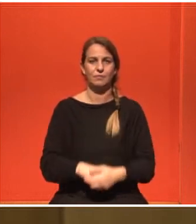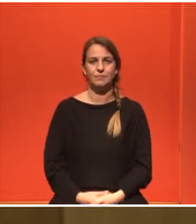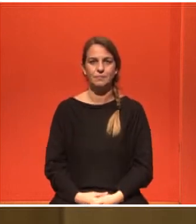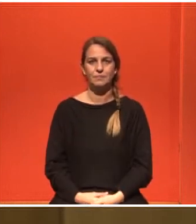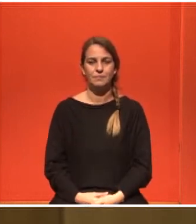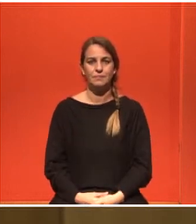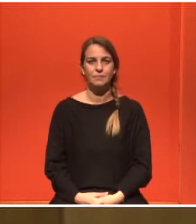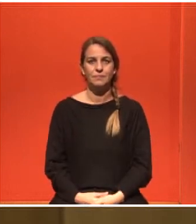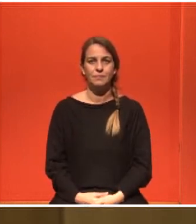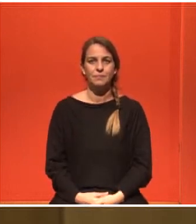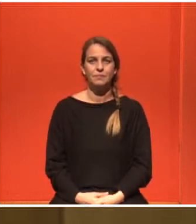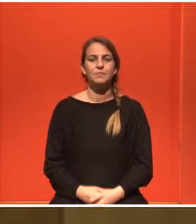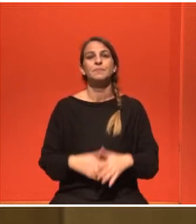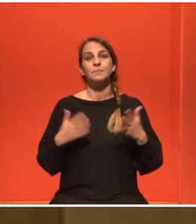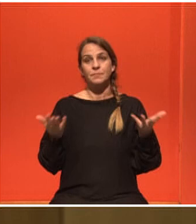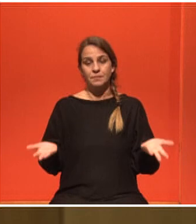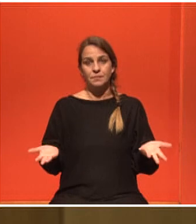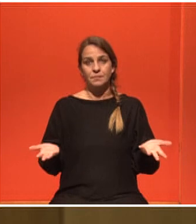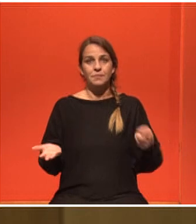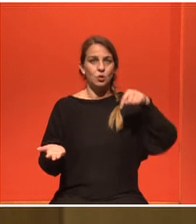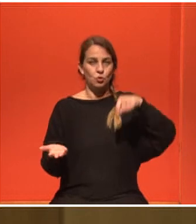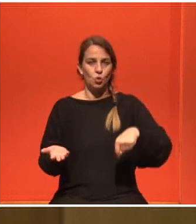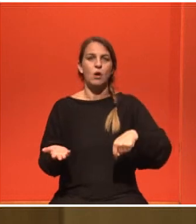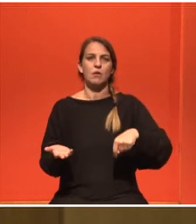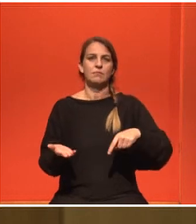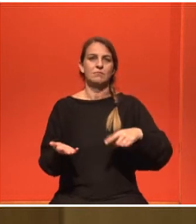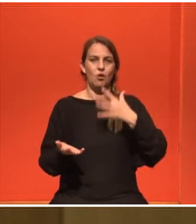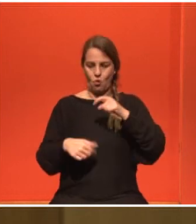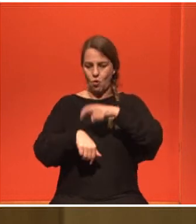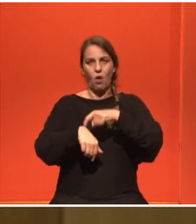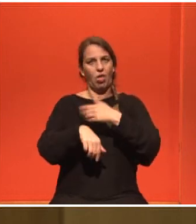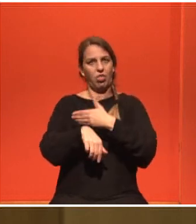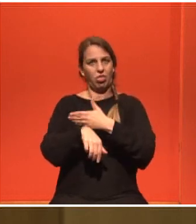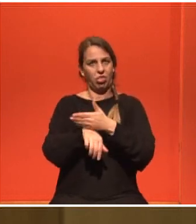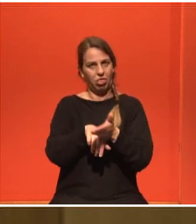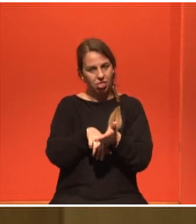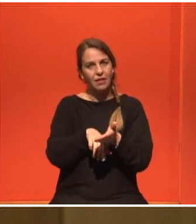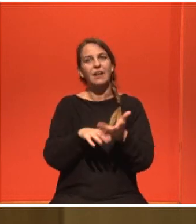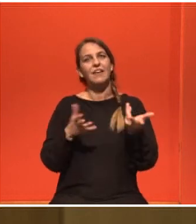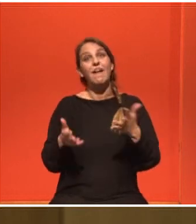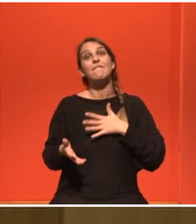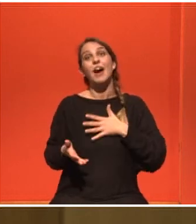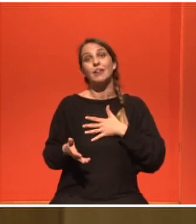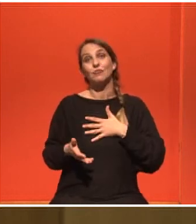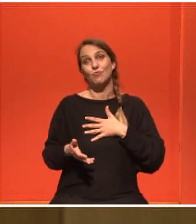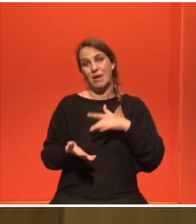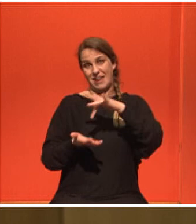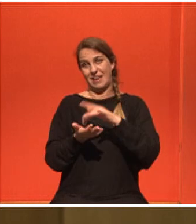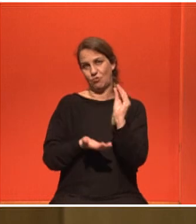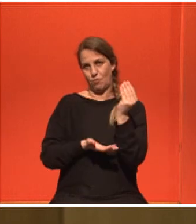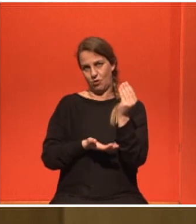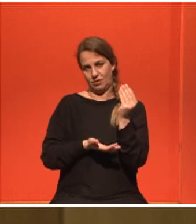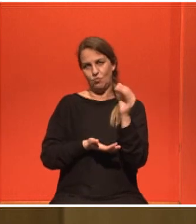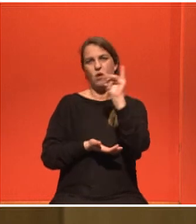όνειρεύονται. Εδώ θα ήθελα να κλείσω σιγά σιγά γιατί έχουμε περάσει και την ώρα και ευχαριστούν πολύ οι φιλοξενοί από το Κέντρο Πολιτισμού,